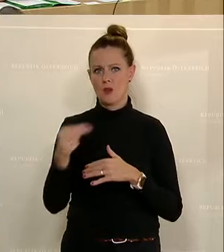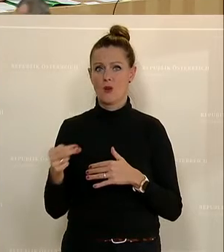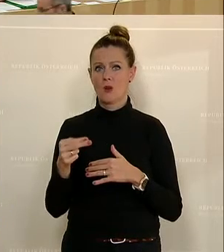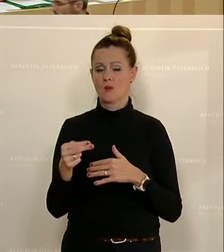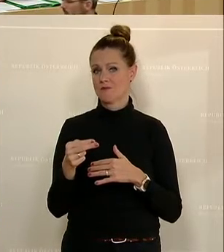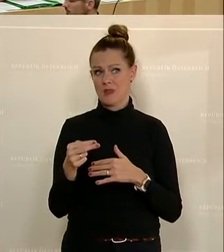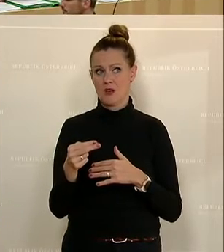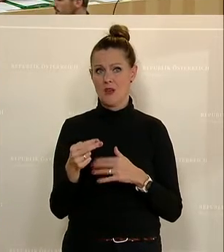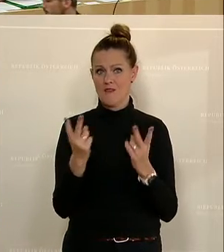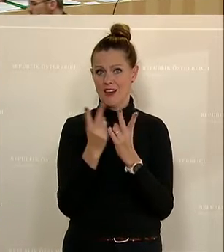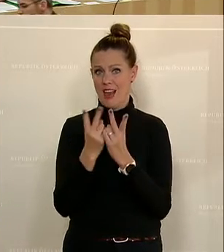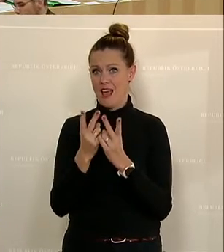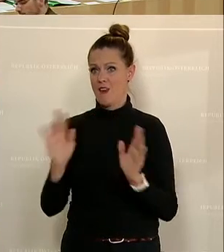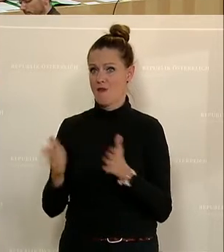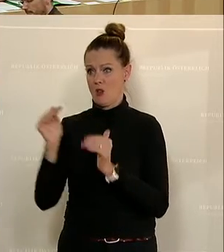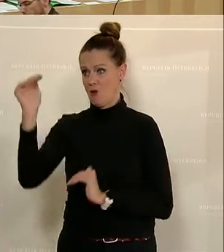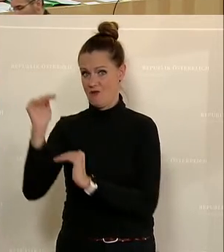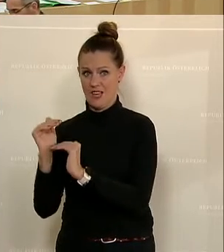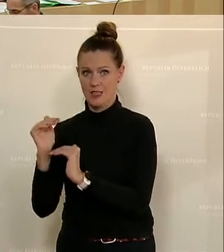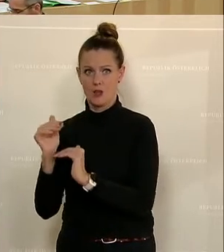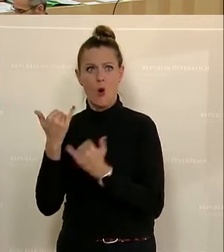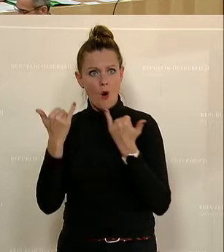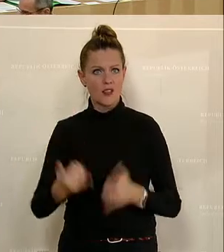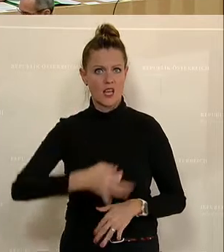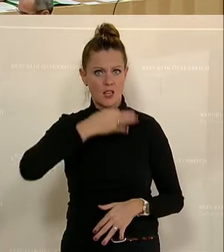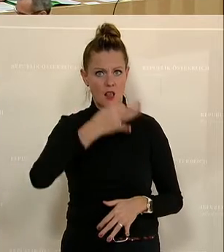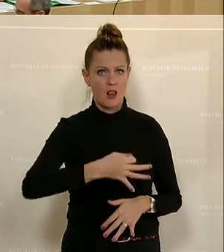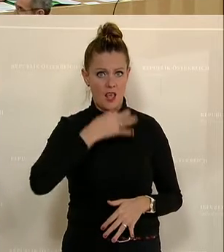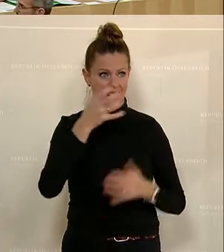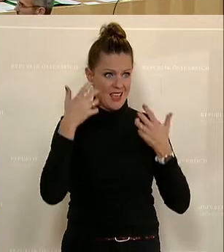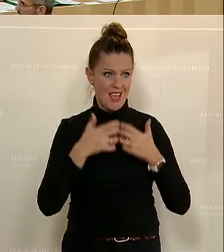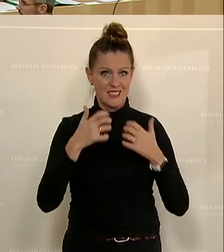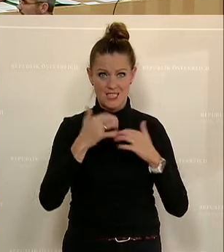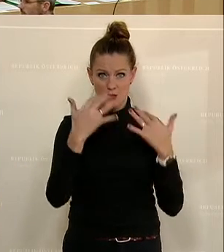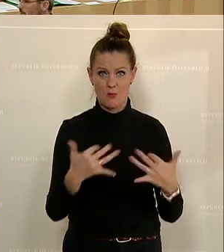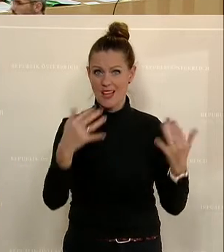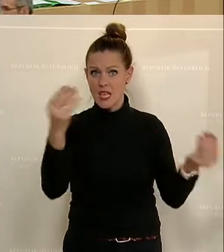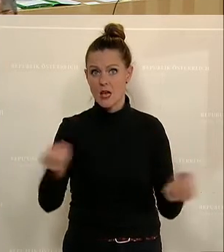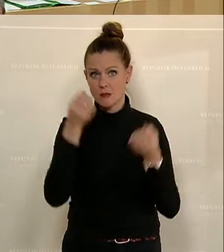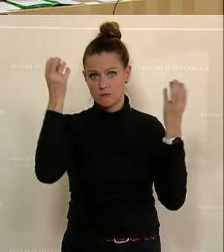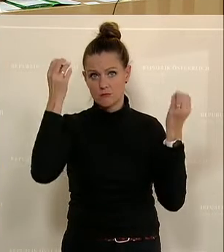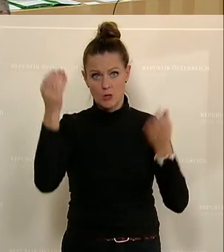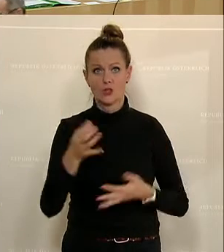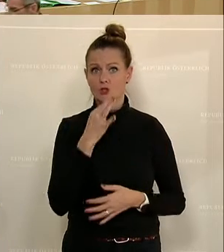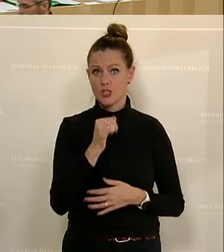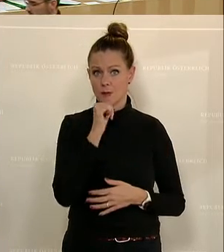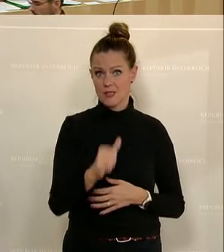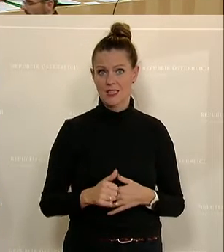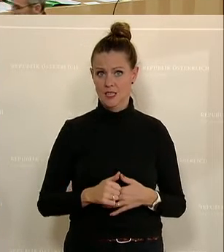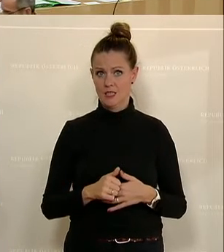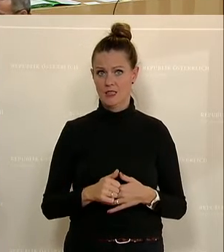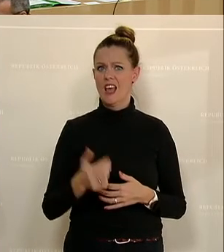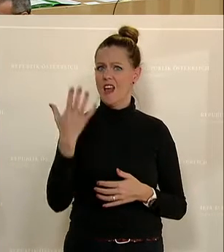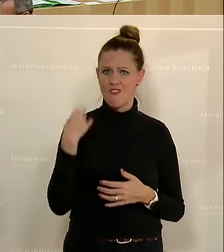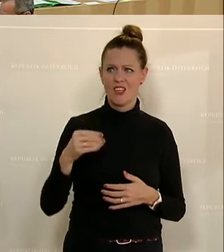Förderung. Und Sie, ganz ehrlich gesagt, stellen sich hierher und erzählen dem Publikum irgendetwas, was nicht stimmt, vernadern